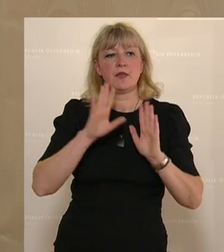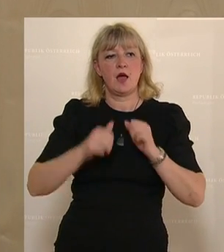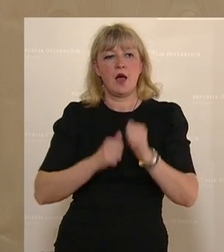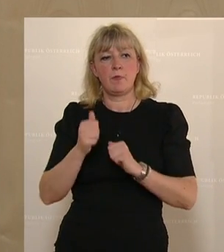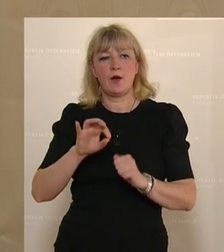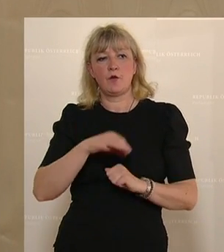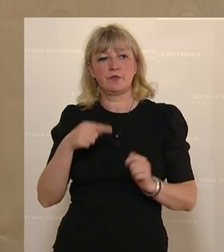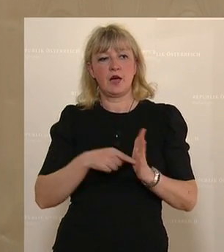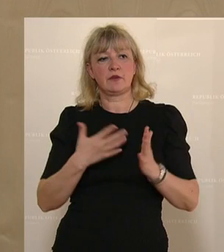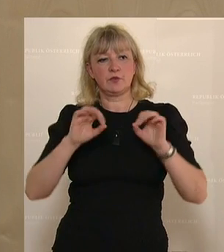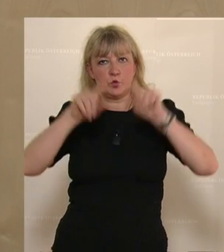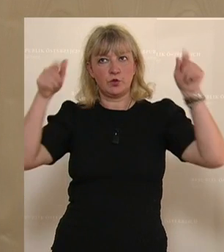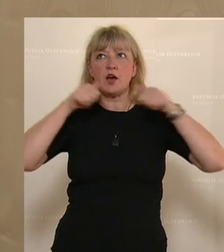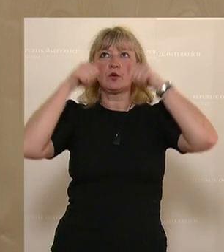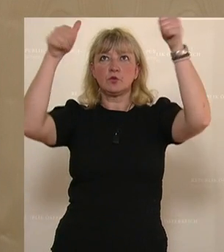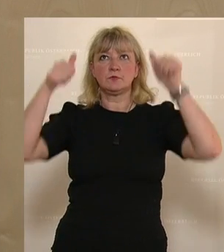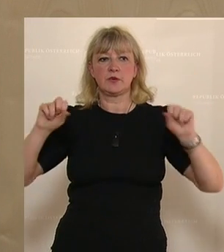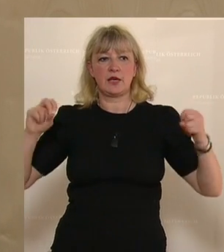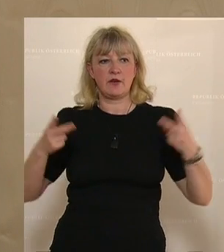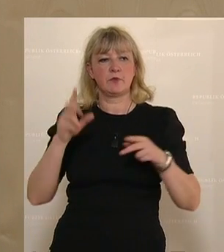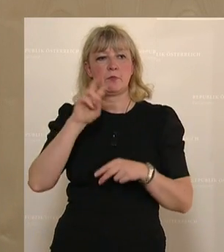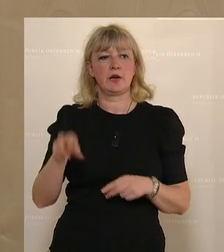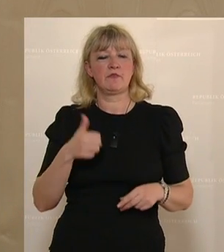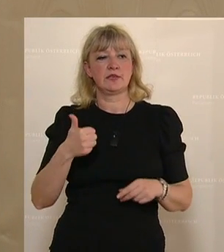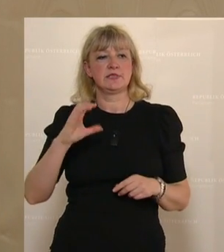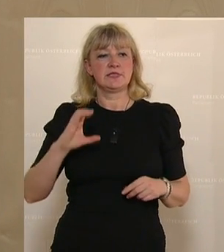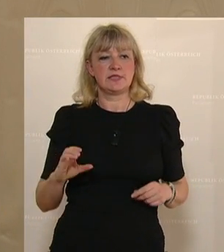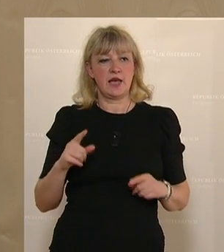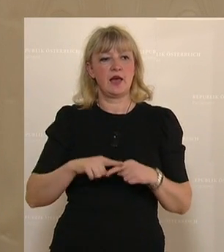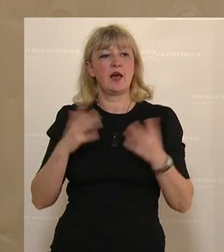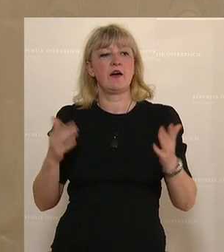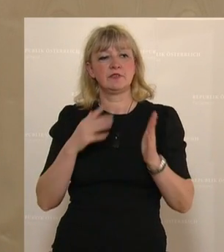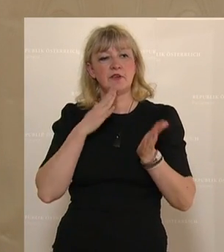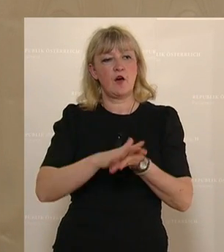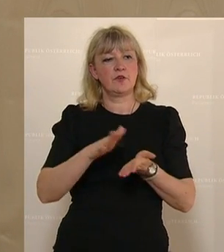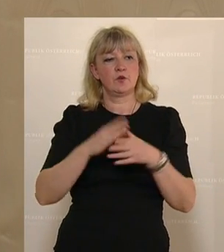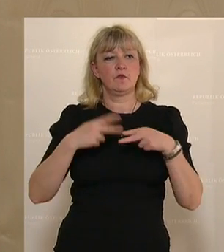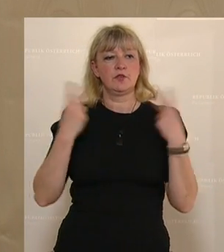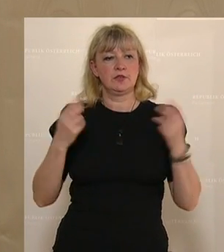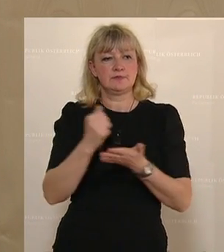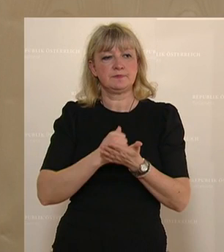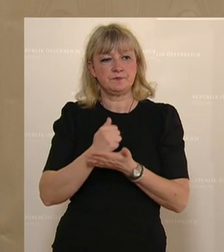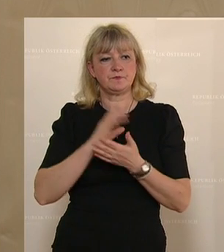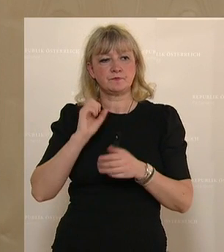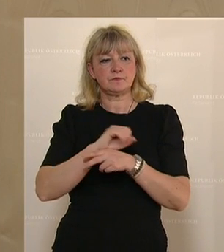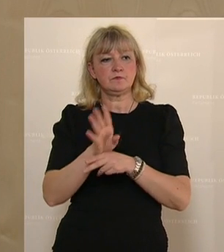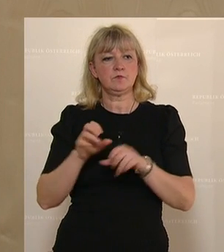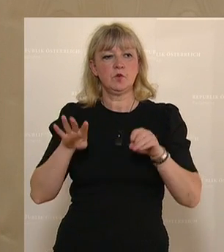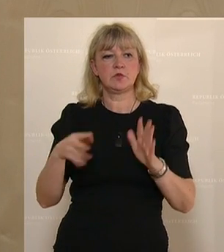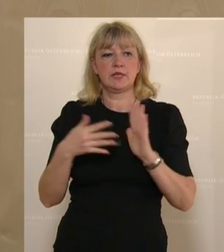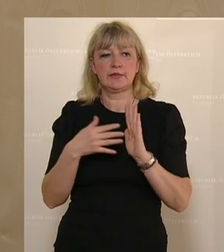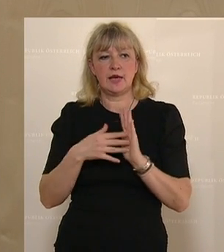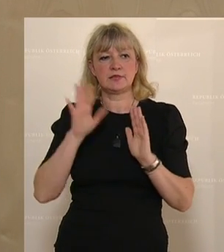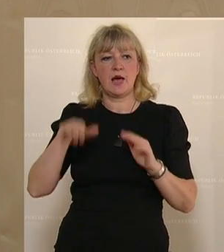Ablauf des Tages der Kundmachung in Kraft. Paragraf 1c ist dabei auf Aufwendungen der öffentlichen Apotheken für Covid-19